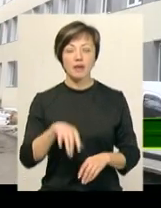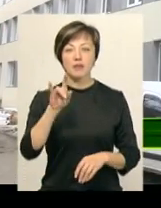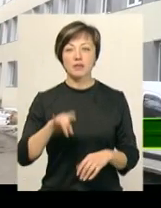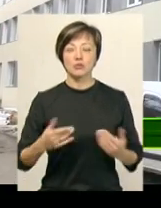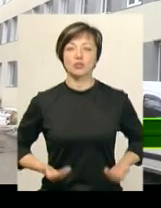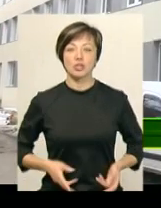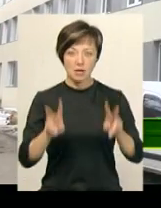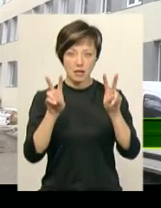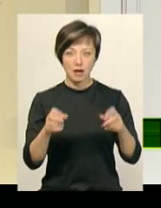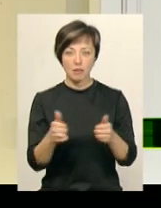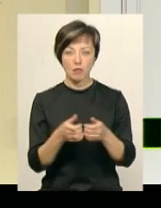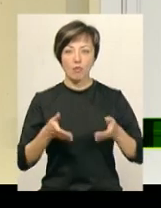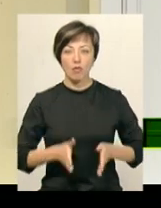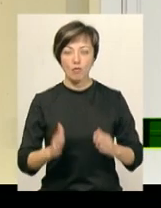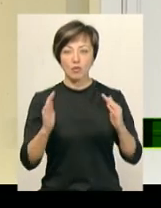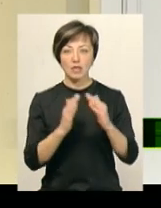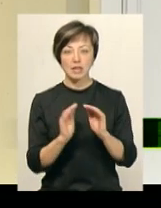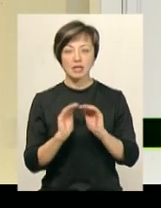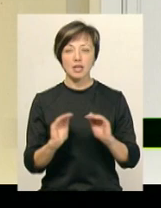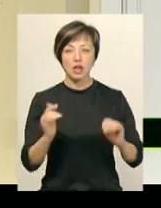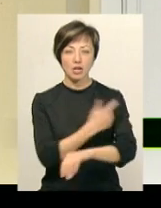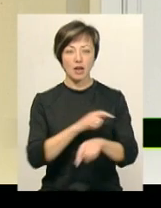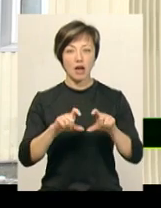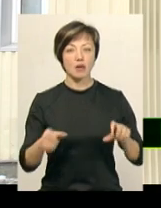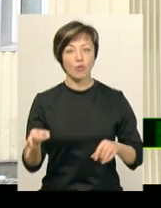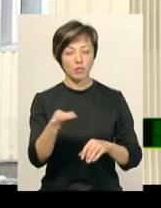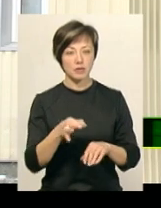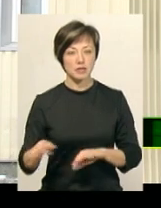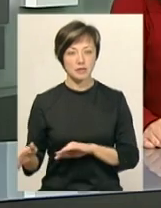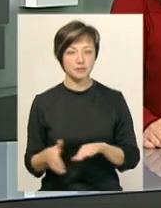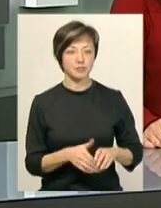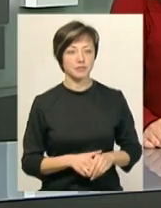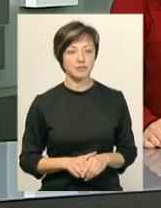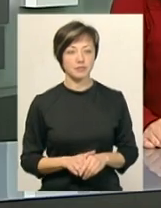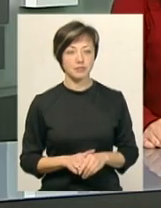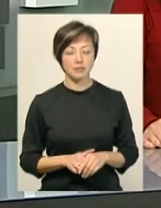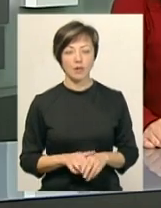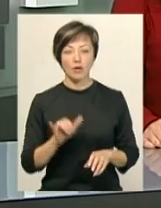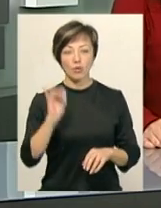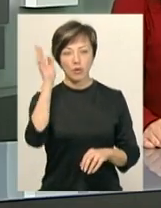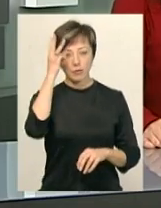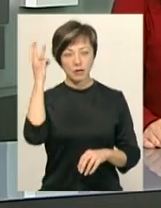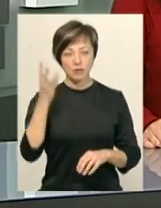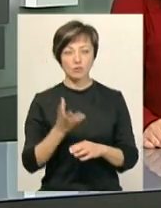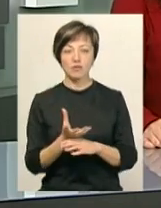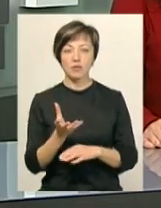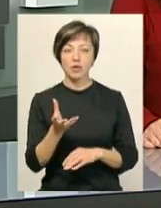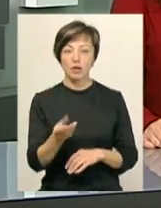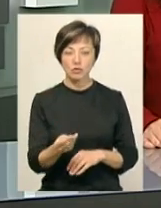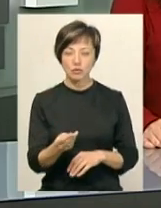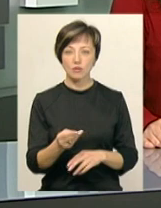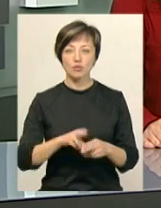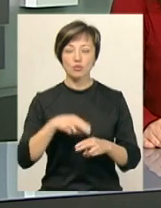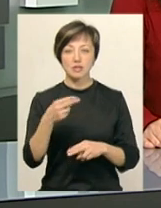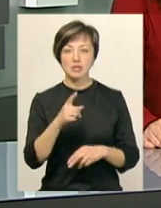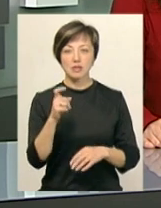життя функціонує при пологових будинках та дитячих лікарнях Хмельниччини. У Хмельницькому виплачують